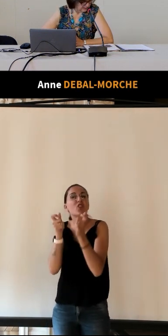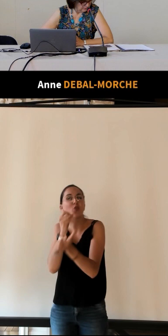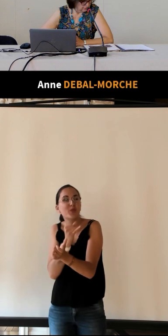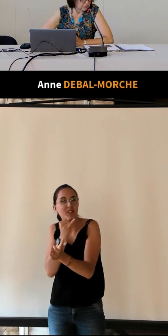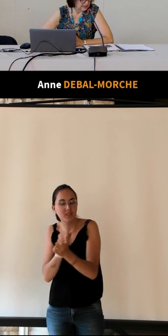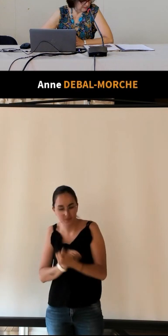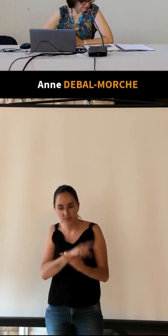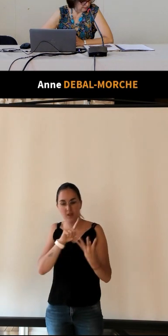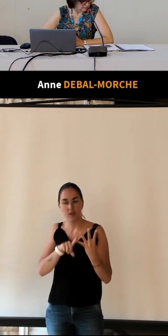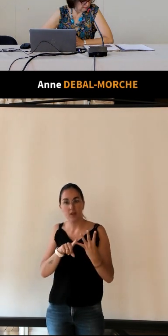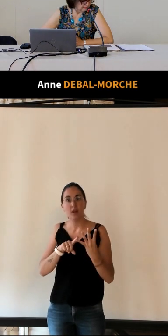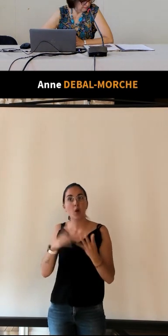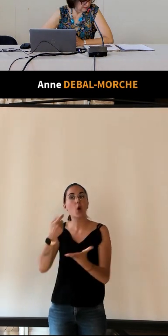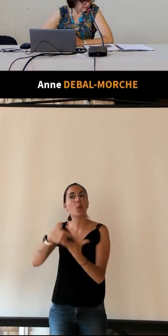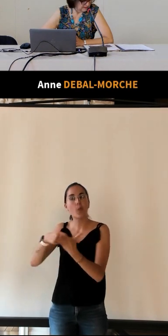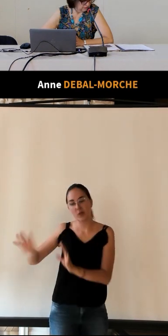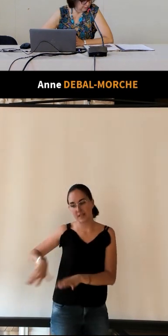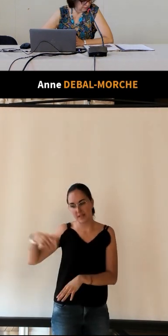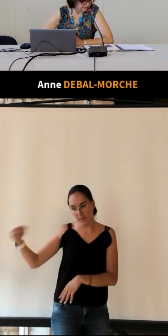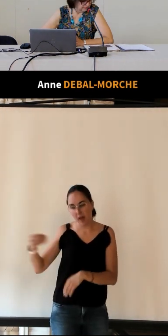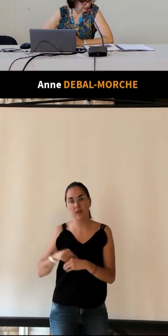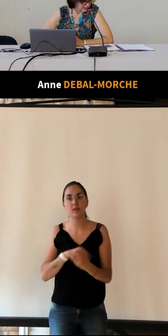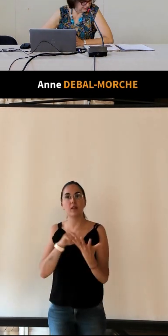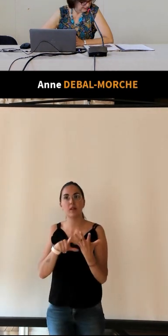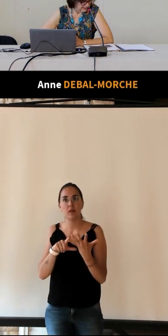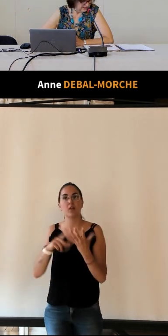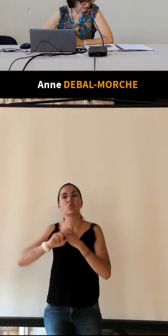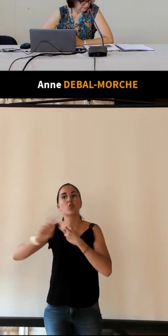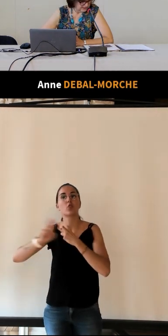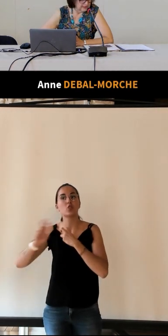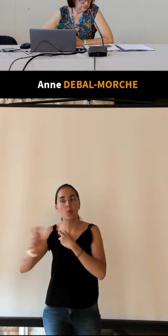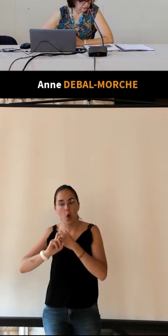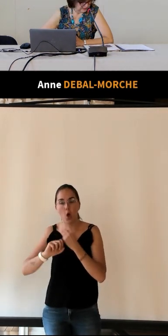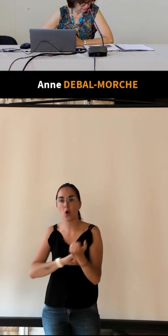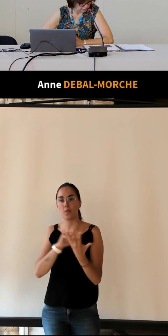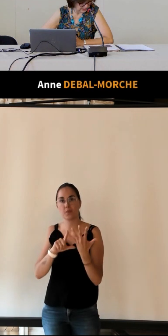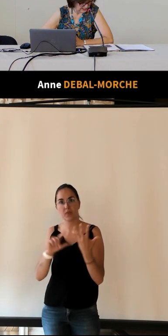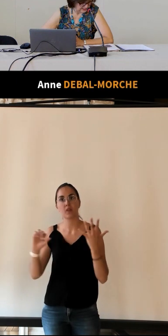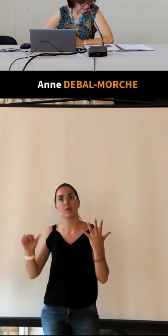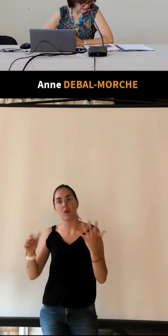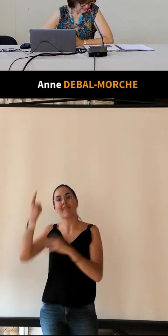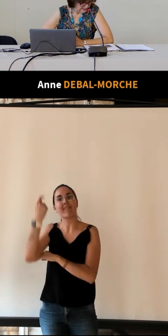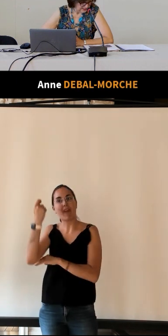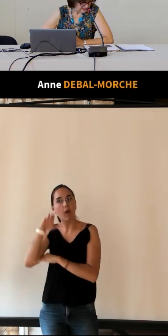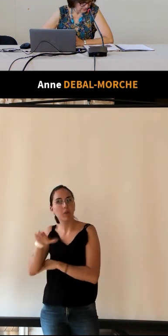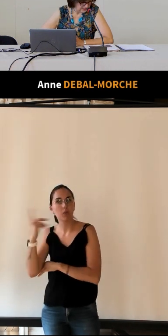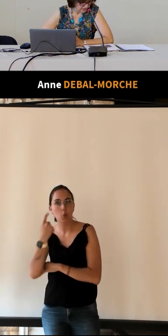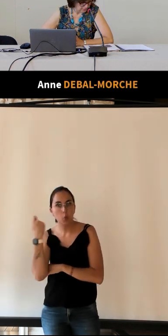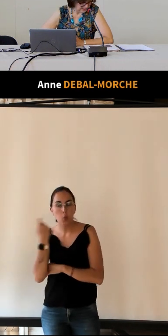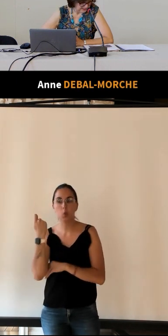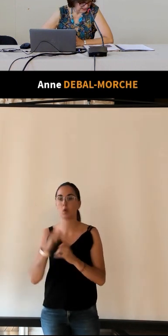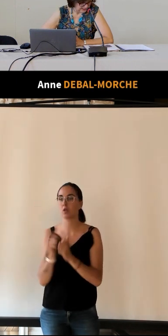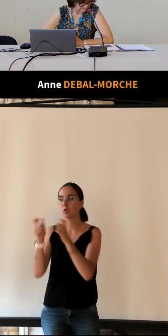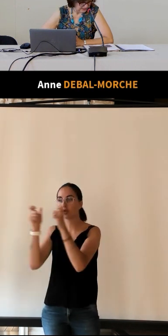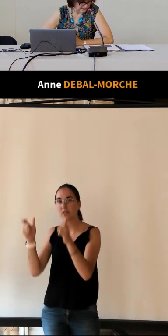ensuite les transports Pivoine la Compagnie des Autocars de Touraine la société